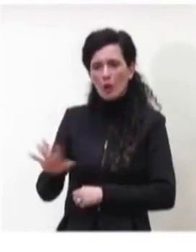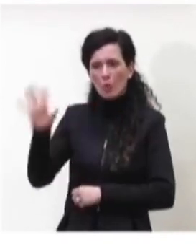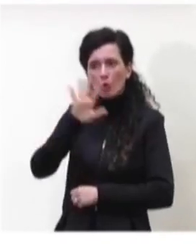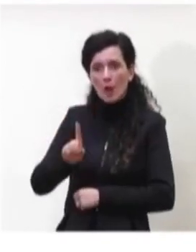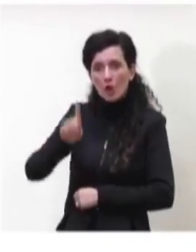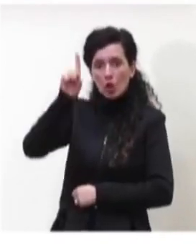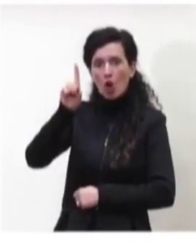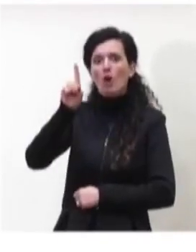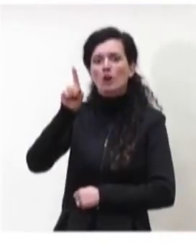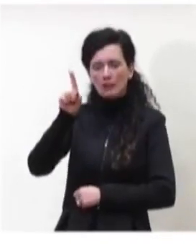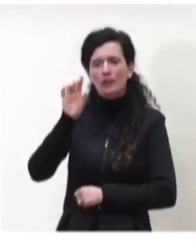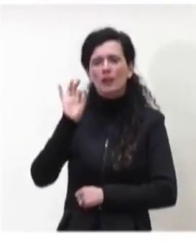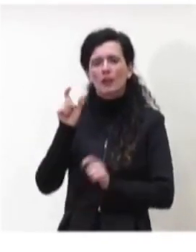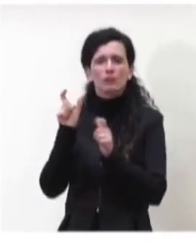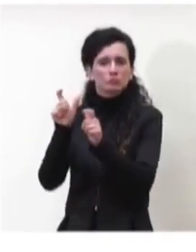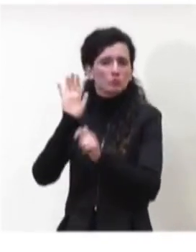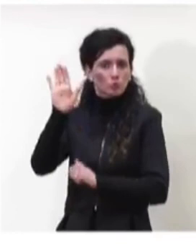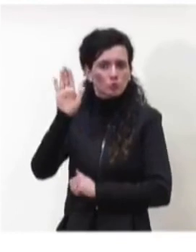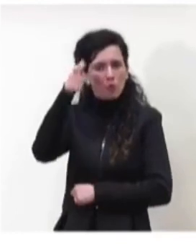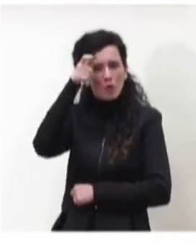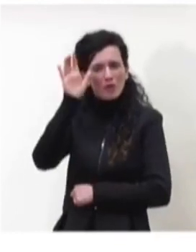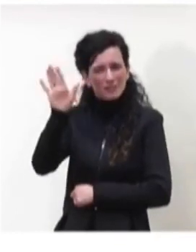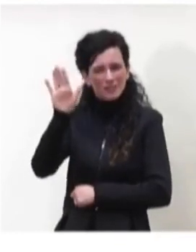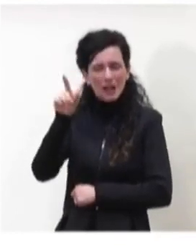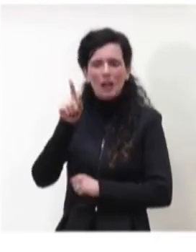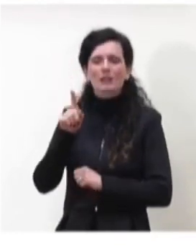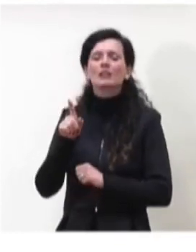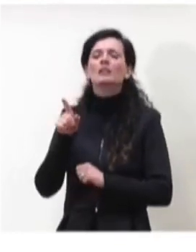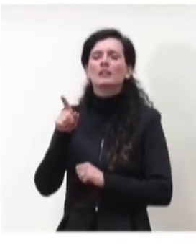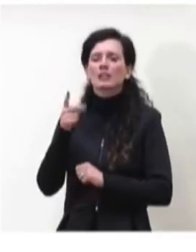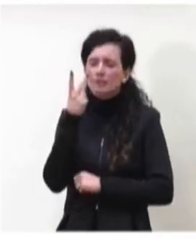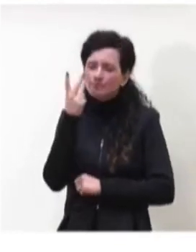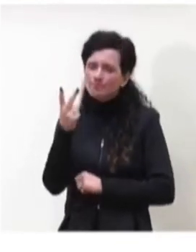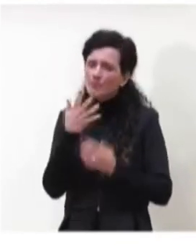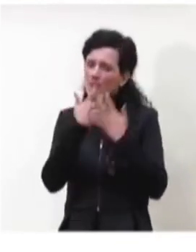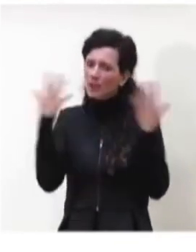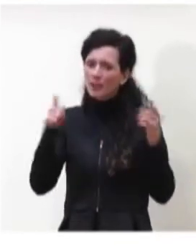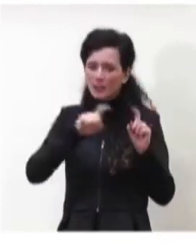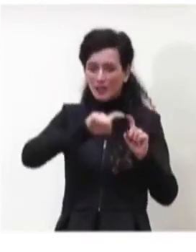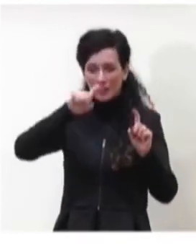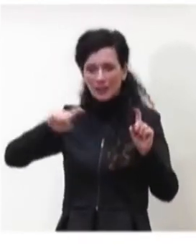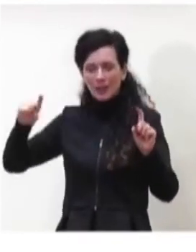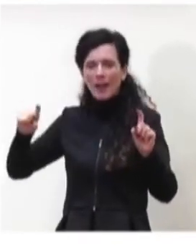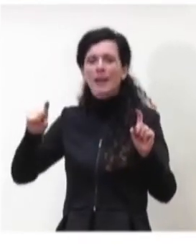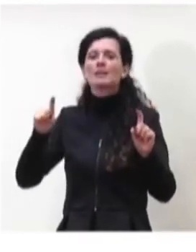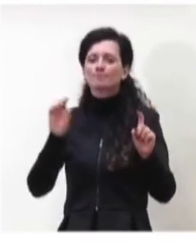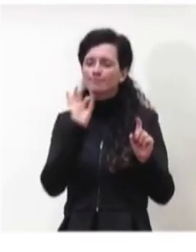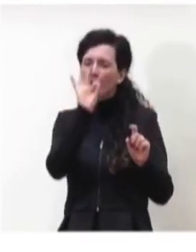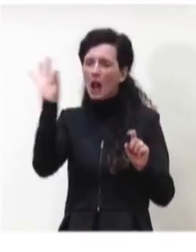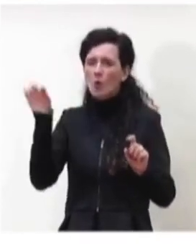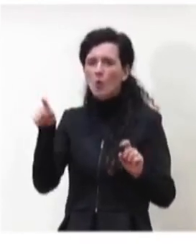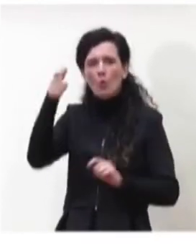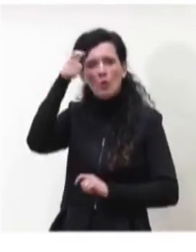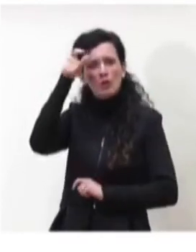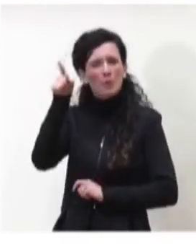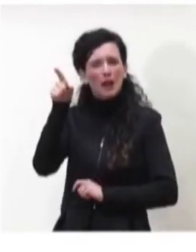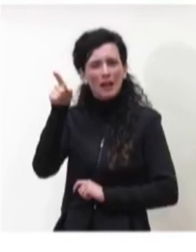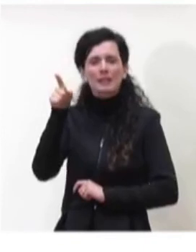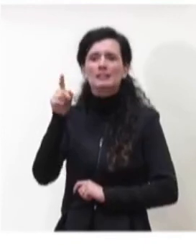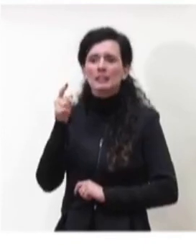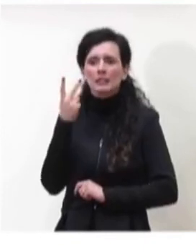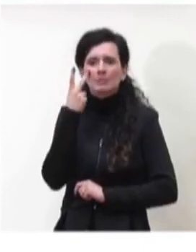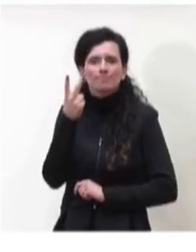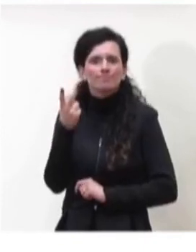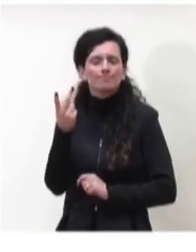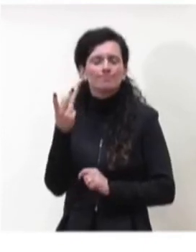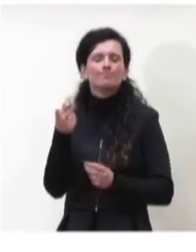che queste curve mostrano da un lato come in molti Paesi ci sia una ripresa della curva,